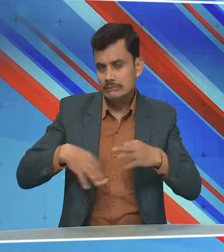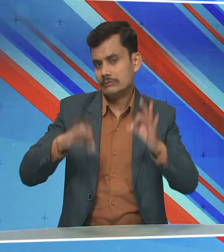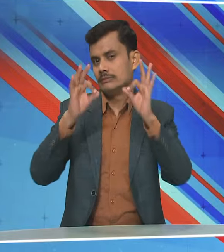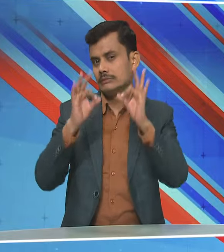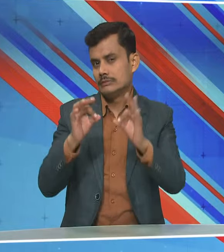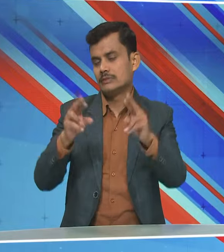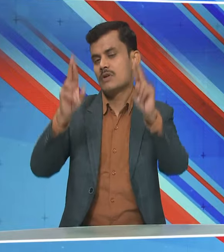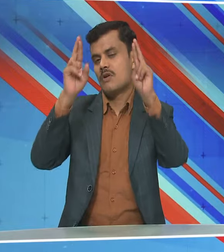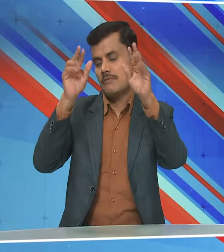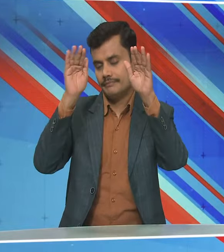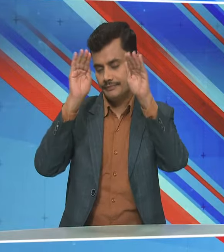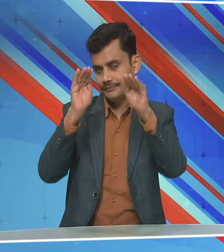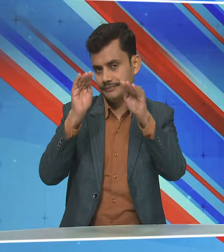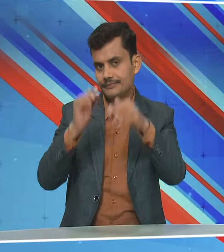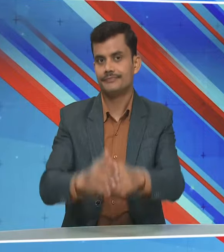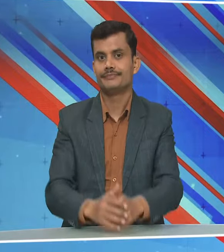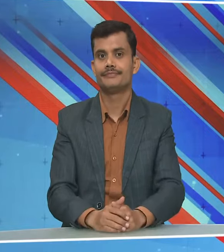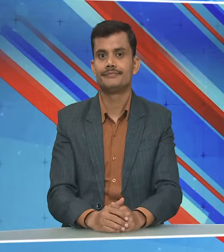हूँ